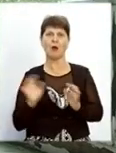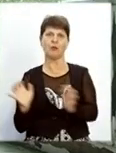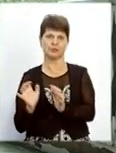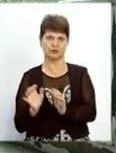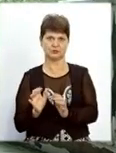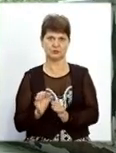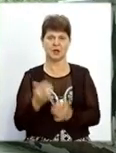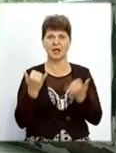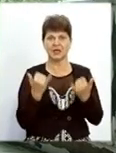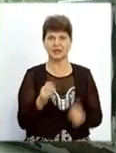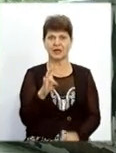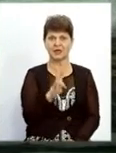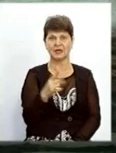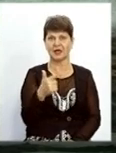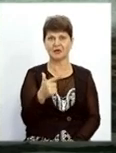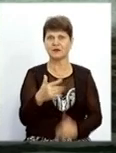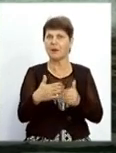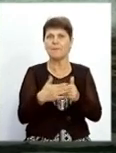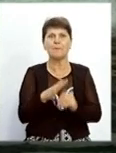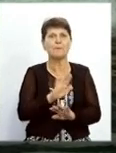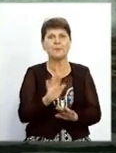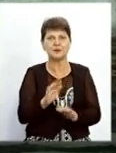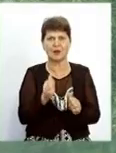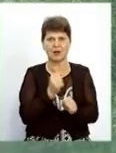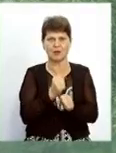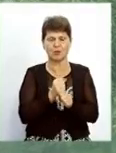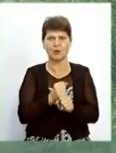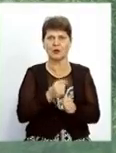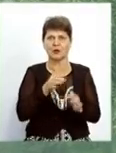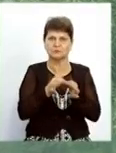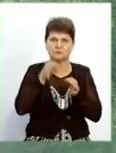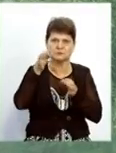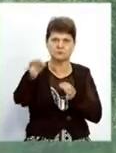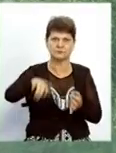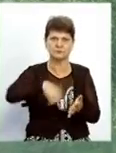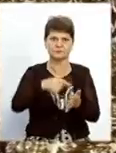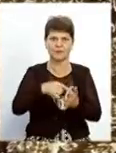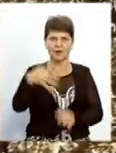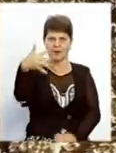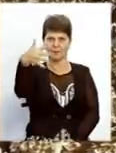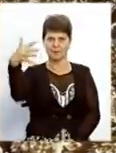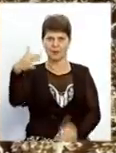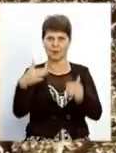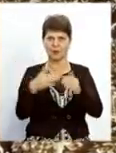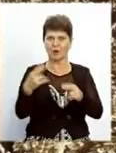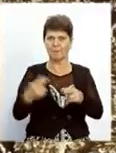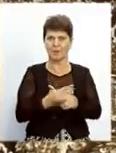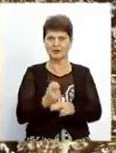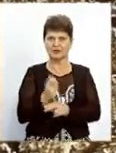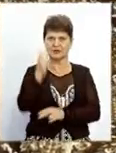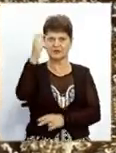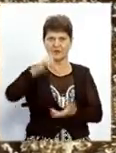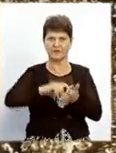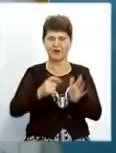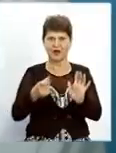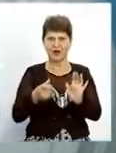Нині Ірина Гавриліна живе б не поблизу роботи, як хотіла, а на іншому кінці міста. На п'ятому поверсі у будинку без ліфта. В квартирі,